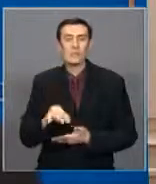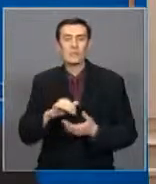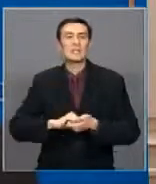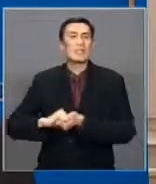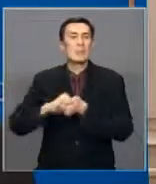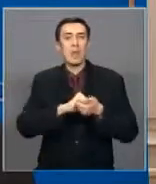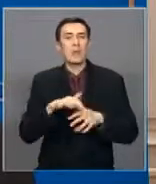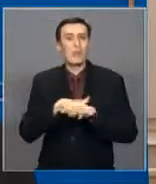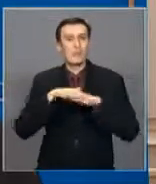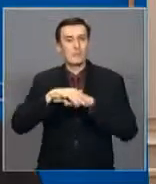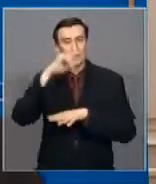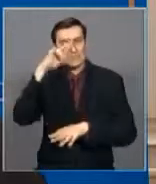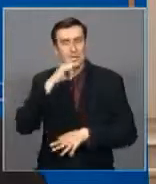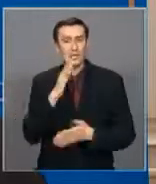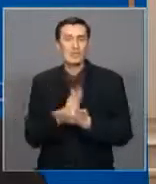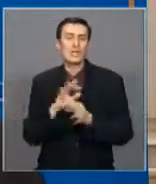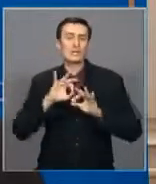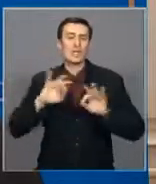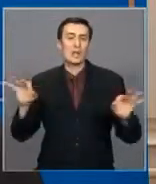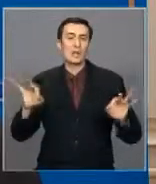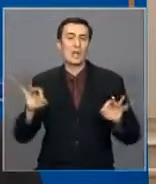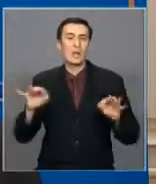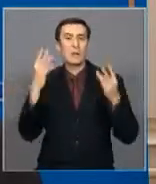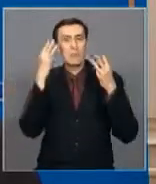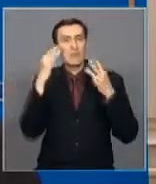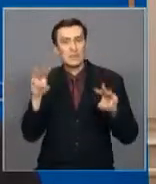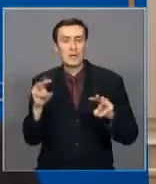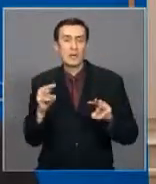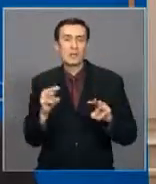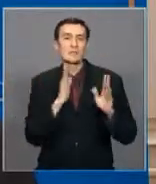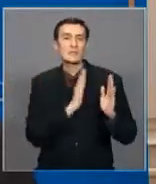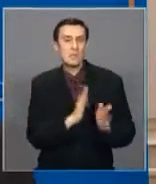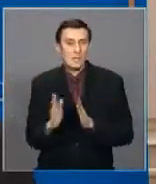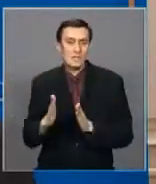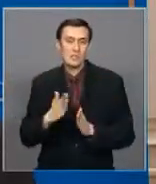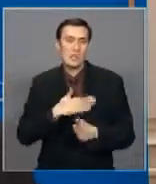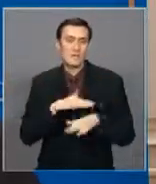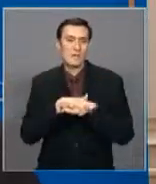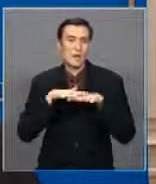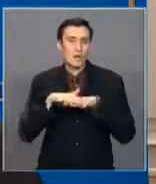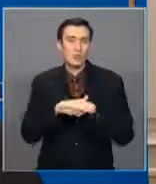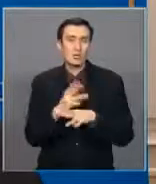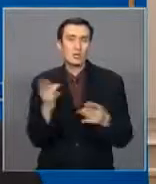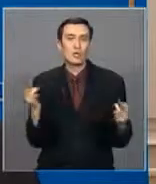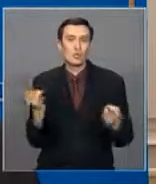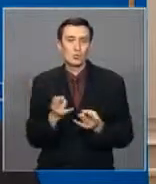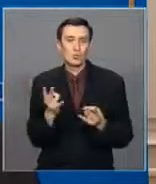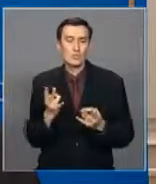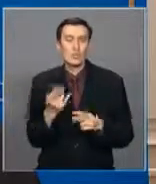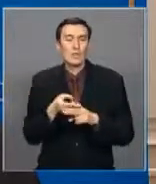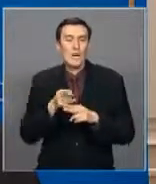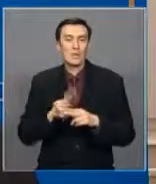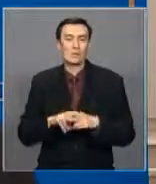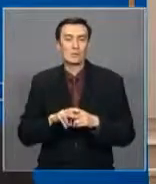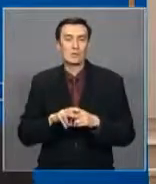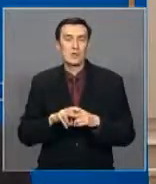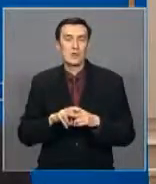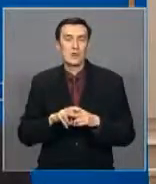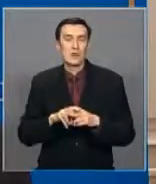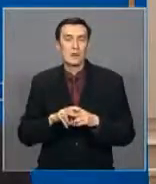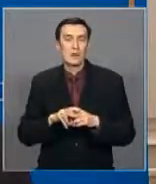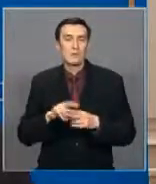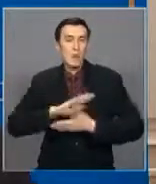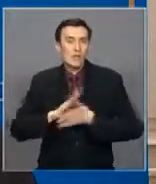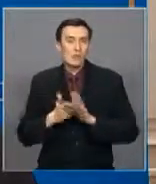народов Казахстана, у нас есть замечательная казахстанская модель согласия и стабильности. И важно придать этим факторам